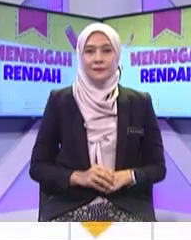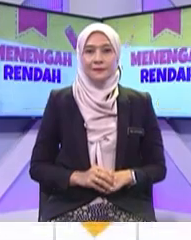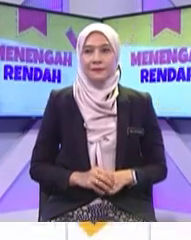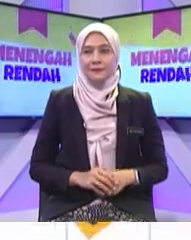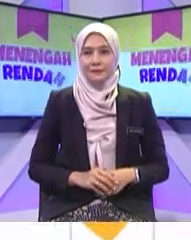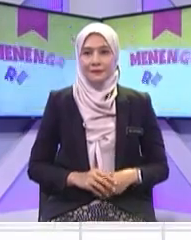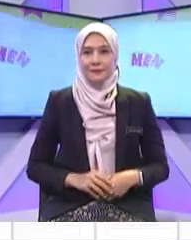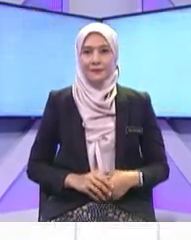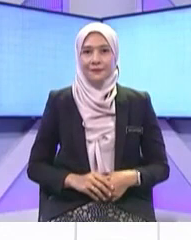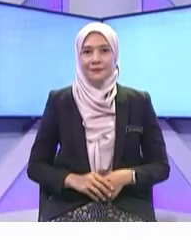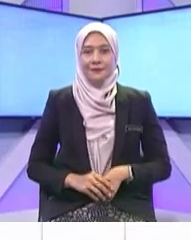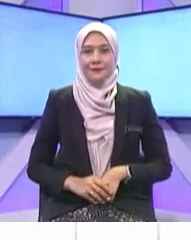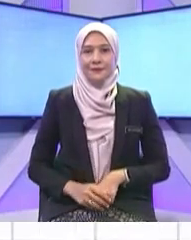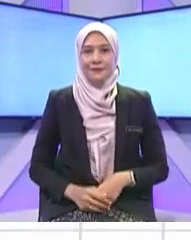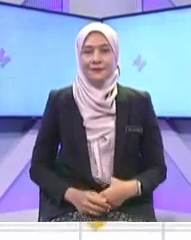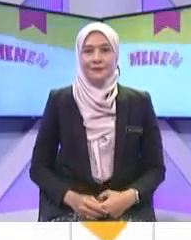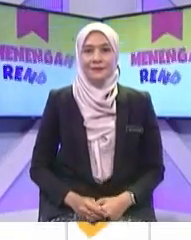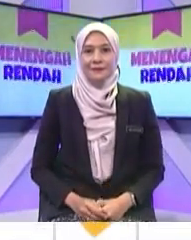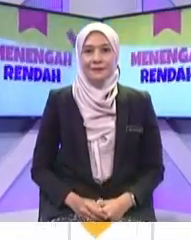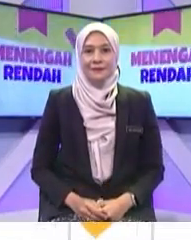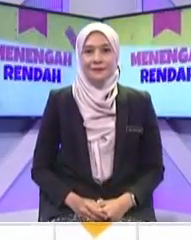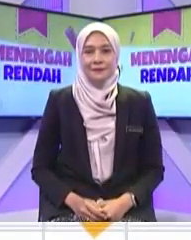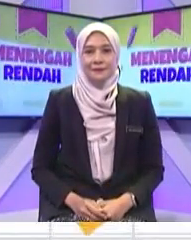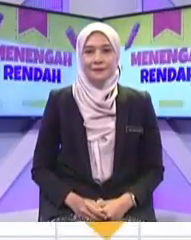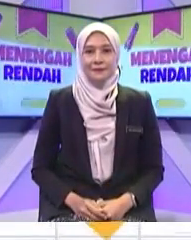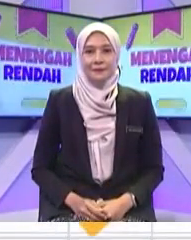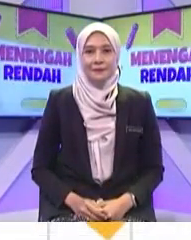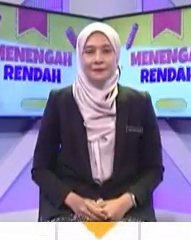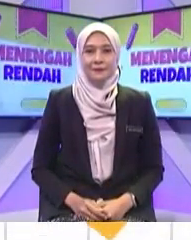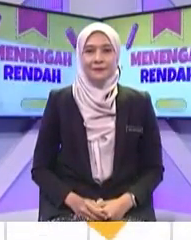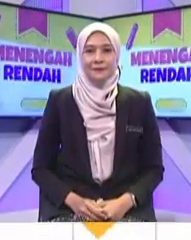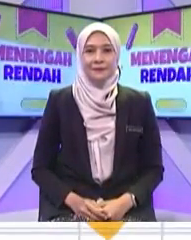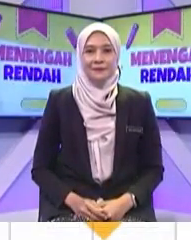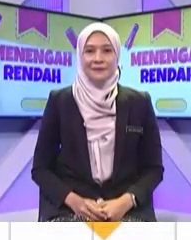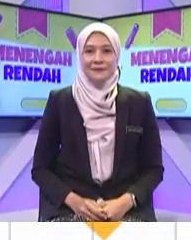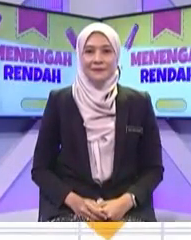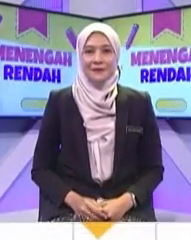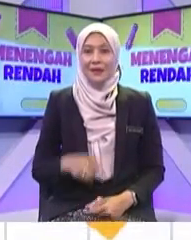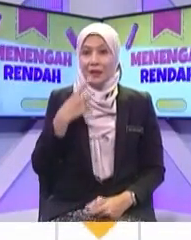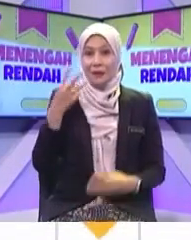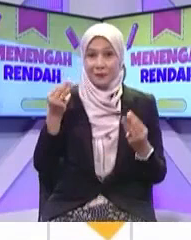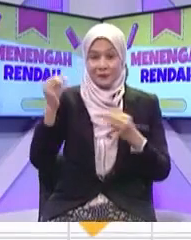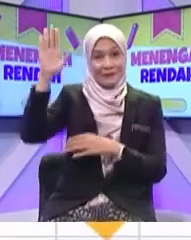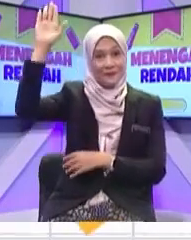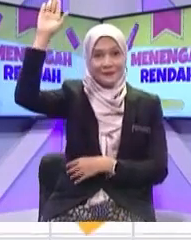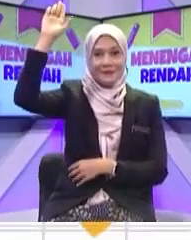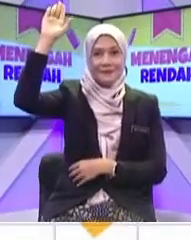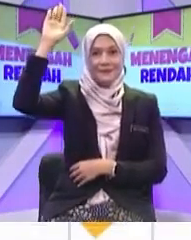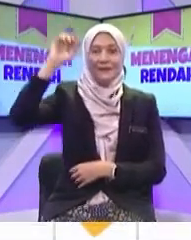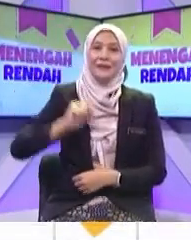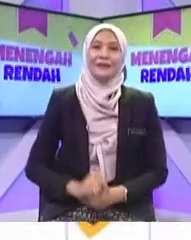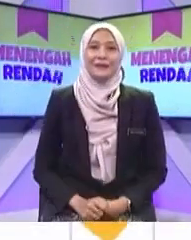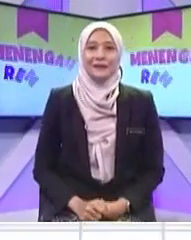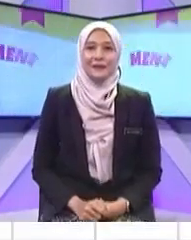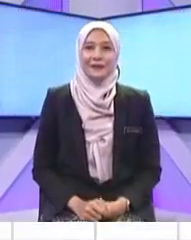Dua orang saja betul Tak ada orang lain Yang nak jawab Memang berdua saja Okey kita nak sebut Siapa lah Siapa nak angkat tangan Cuma angkat tangan Siapa nak jawab Siapa nak jawab Okey